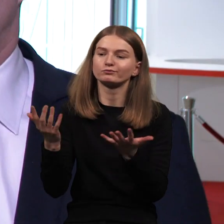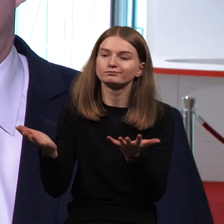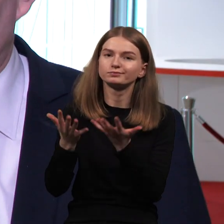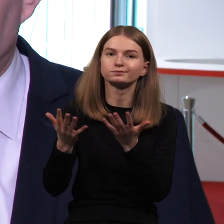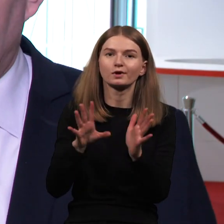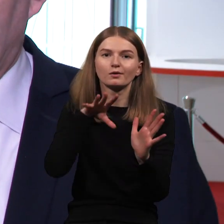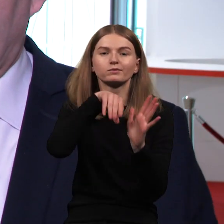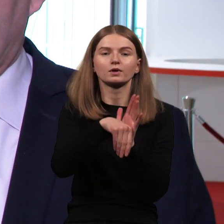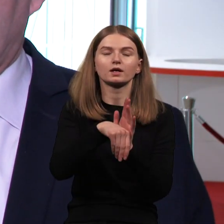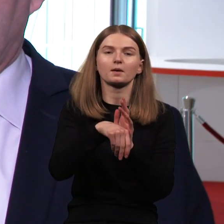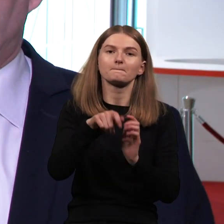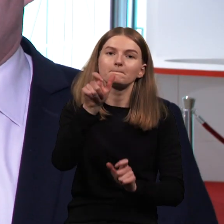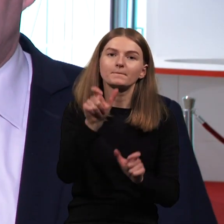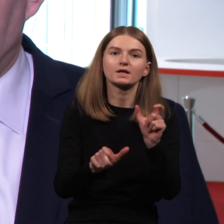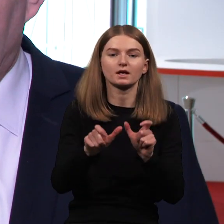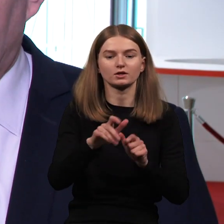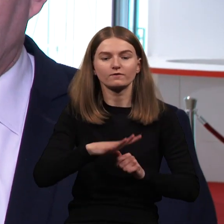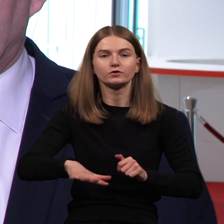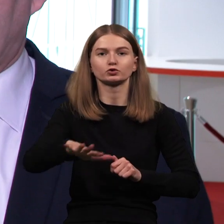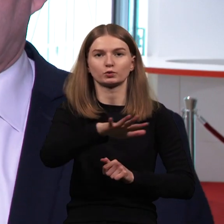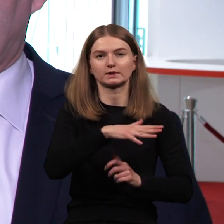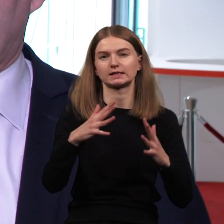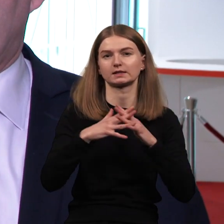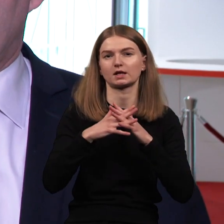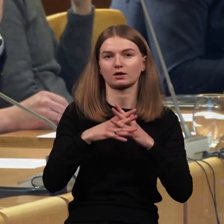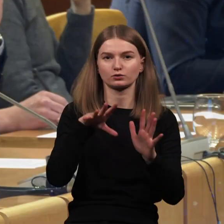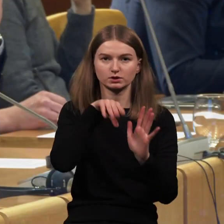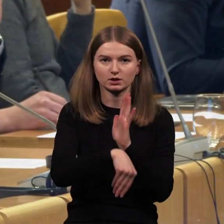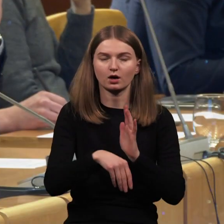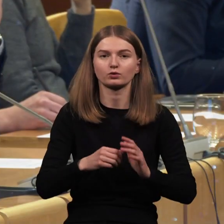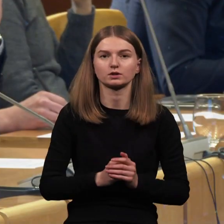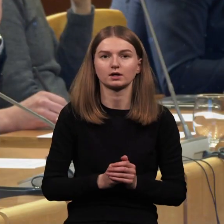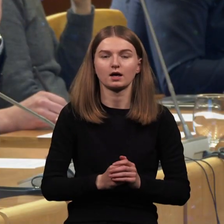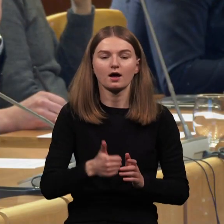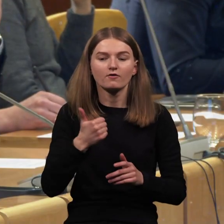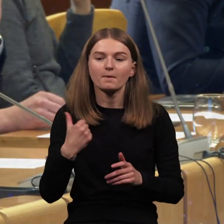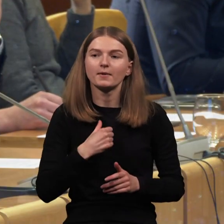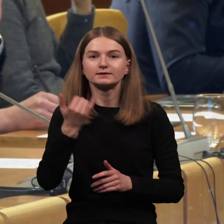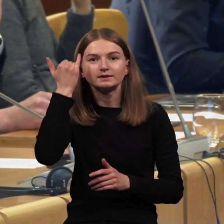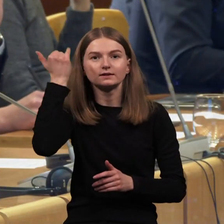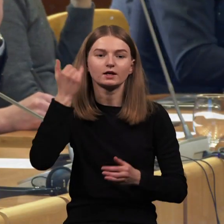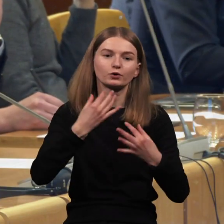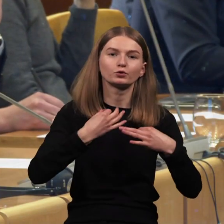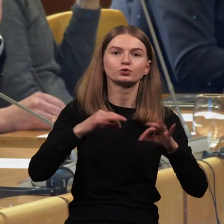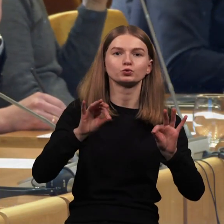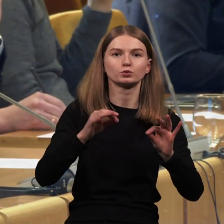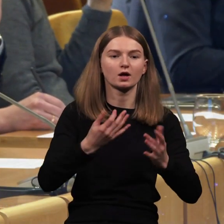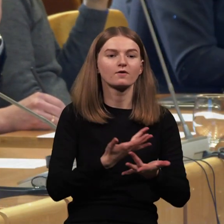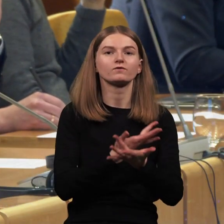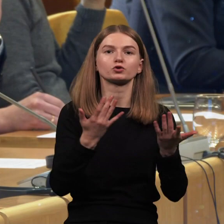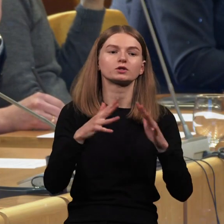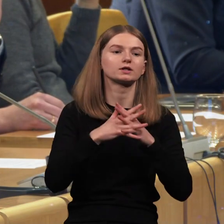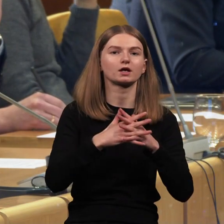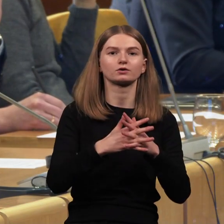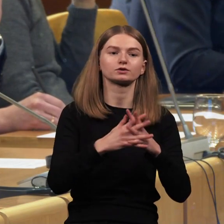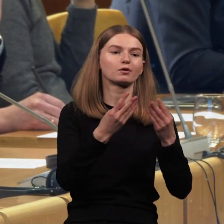pilietinius visuomeninius reikalus, kad jie imtus iniciatyvos ir siūlyti, kaip tvarkyti viešosius reikalus,